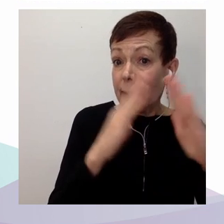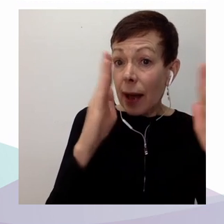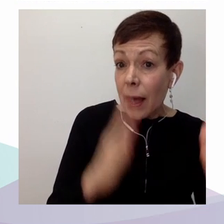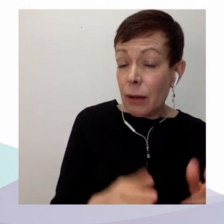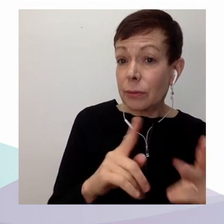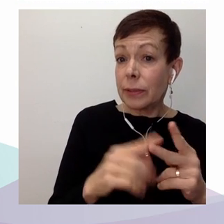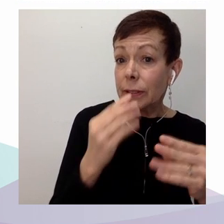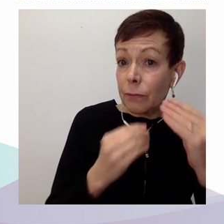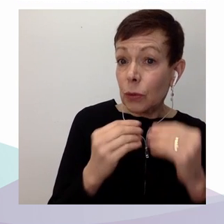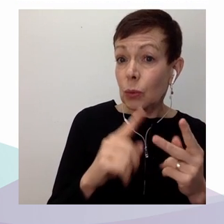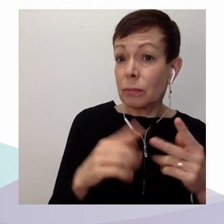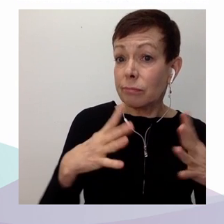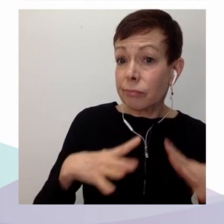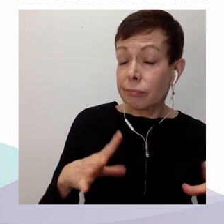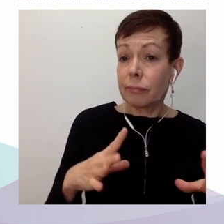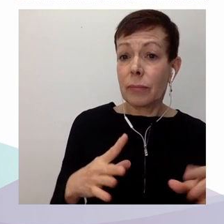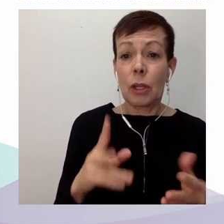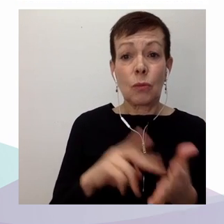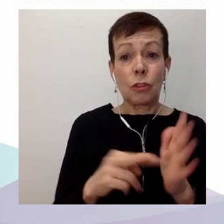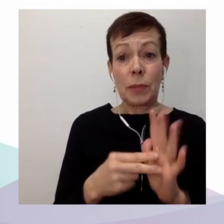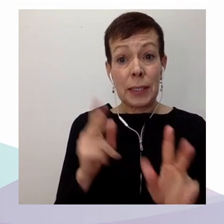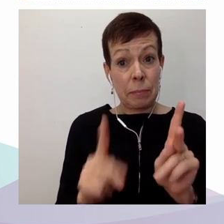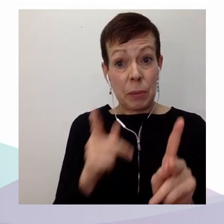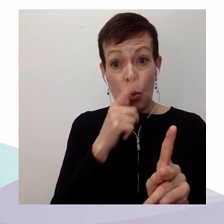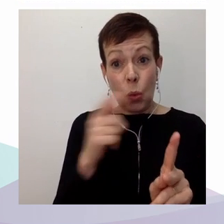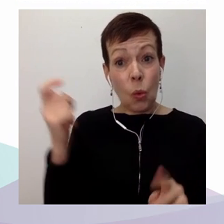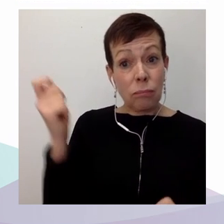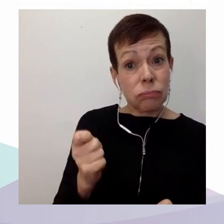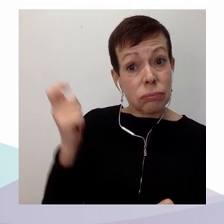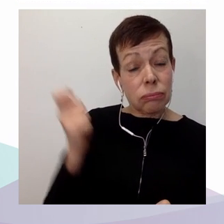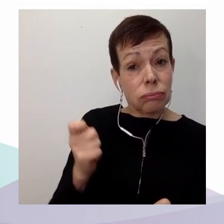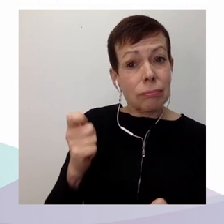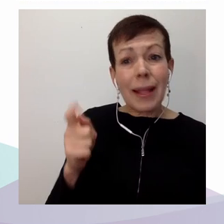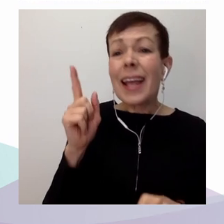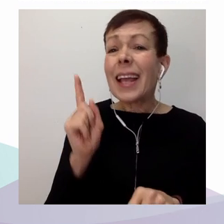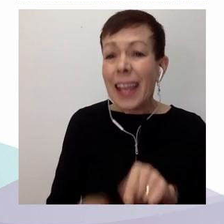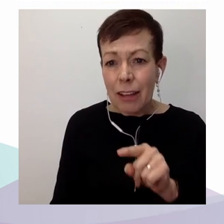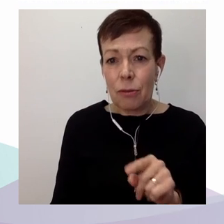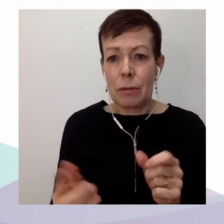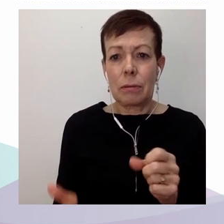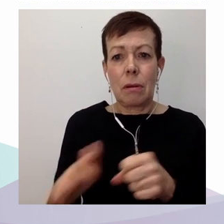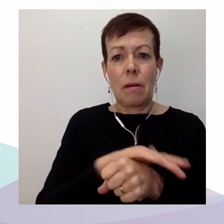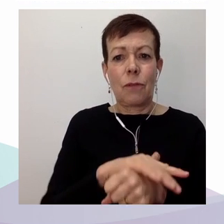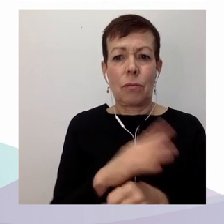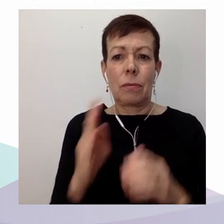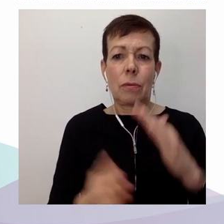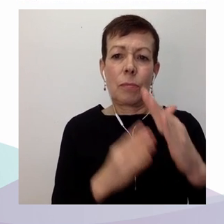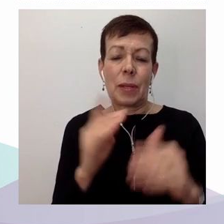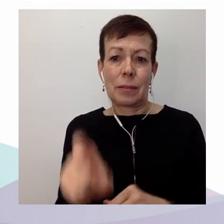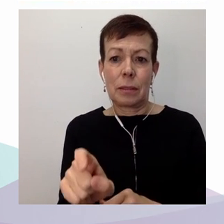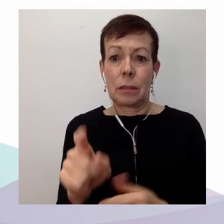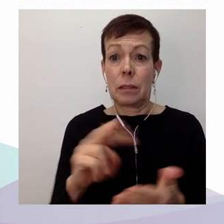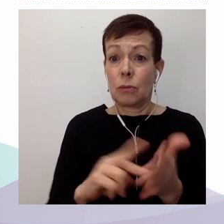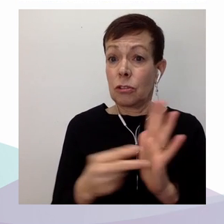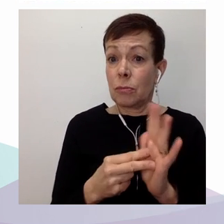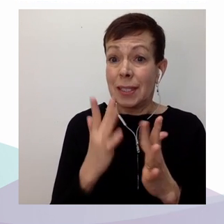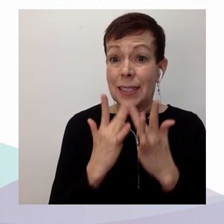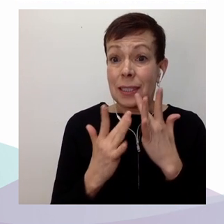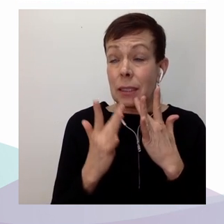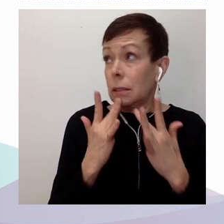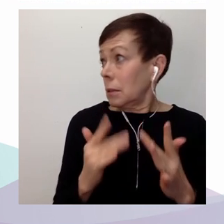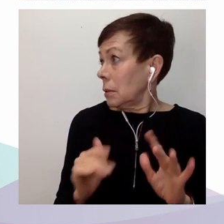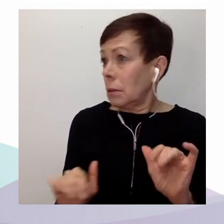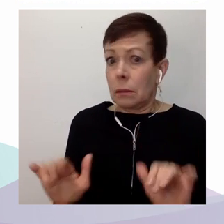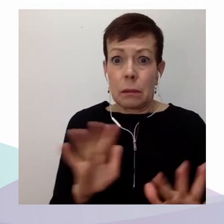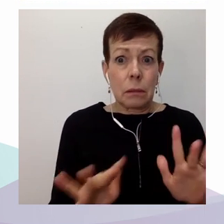base et se trouvent en situation de survie au Québec. Québec, qui est une province qui se situe pourtant, selon